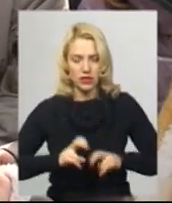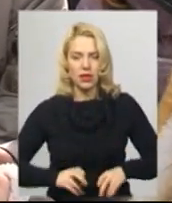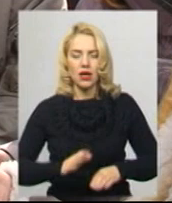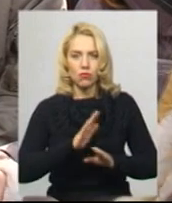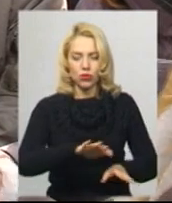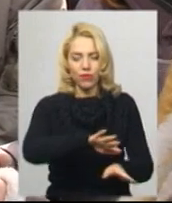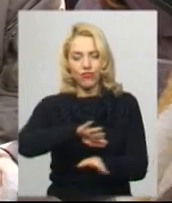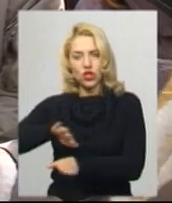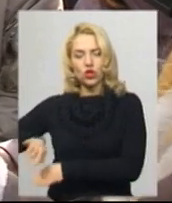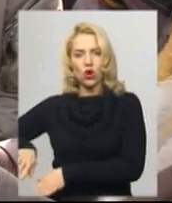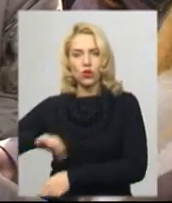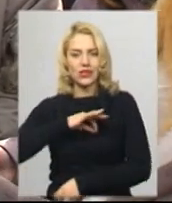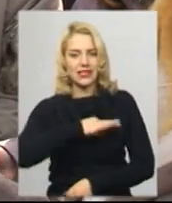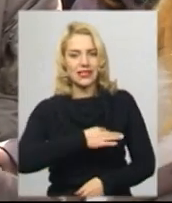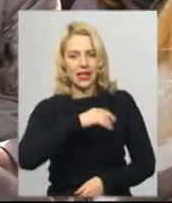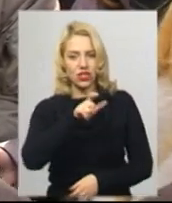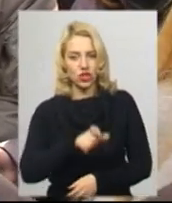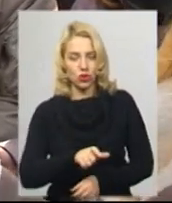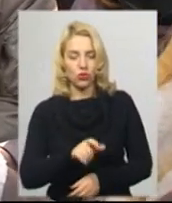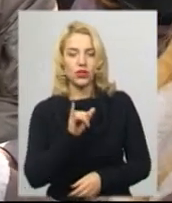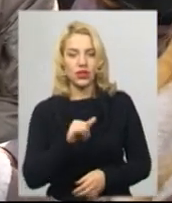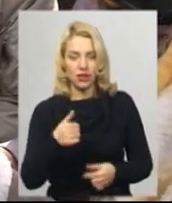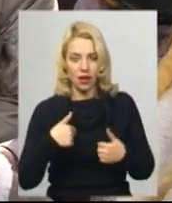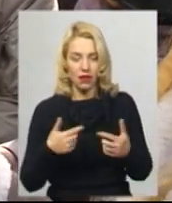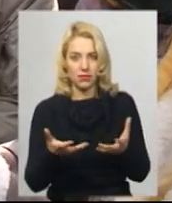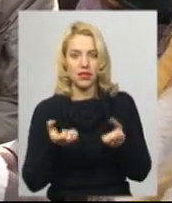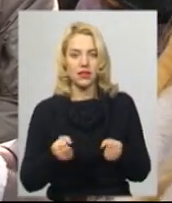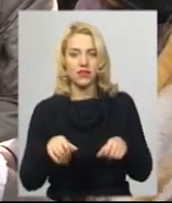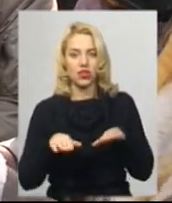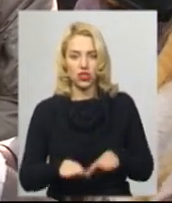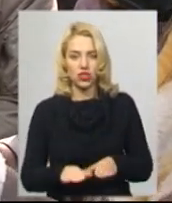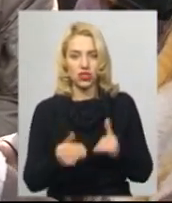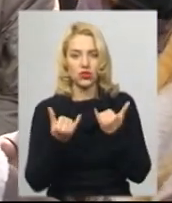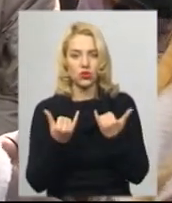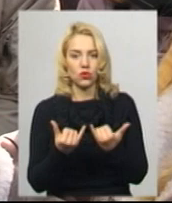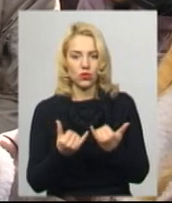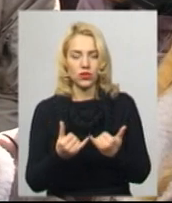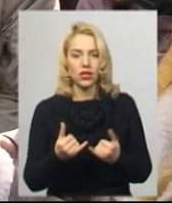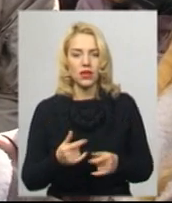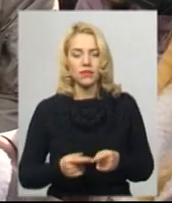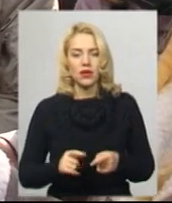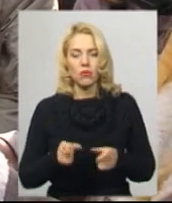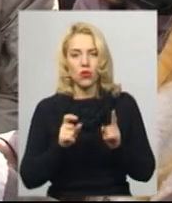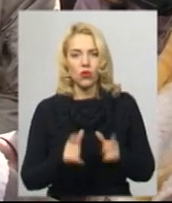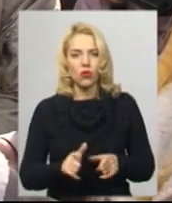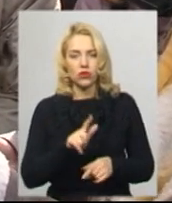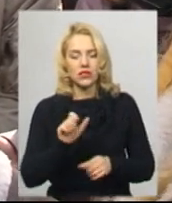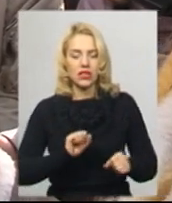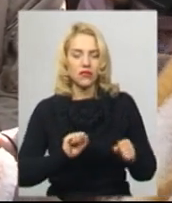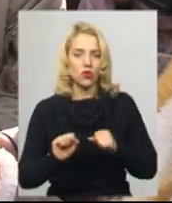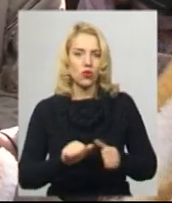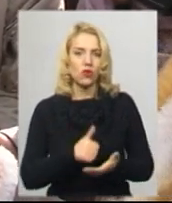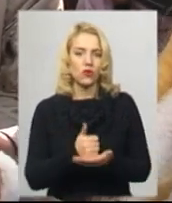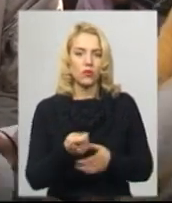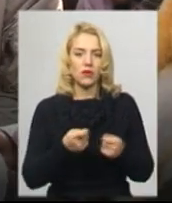від сторонним слідчого, і я прийняв рішення сьогодні, погодив його з керівником головного управління на